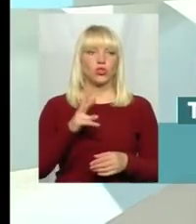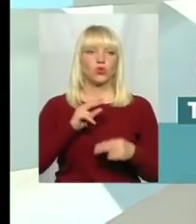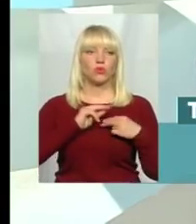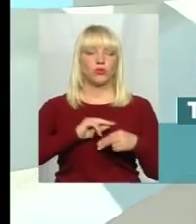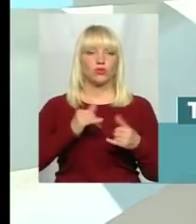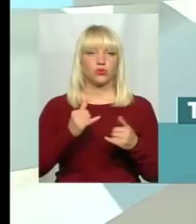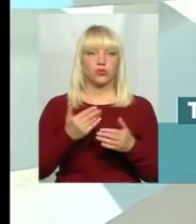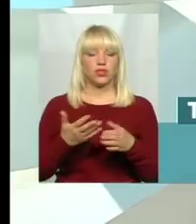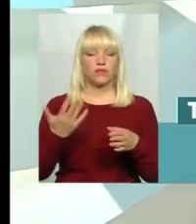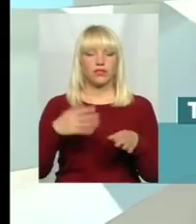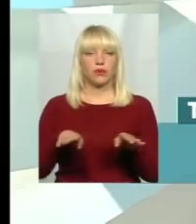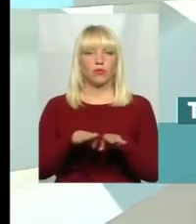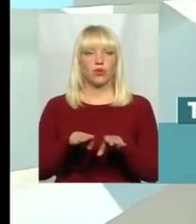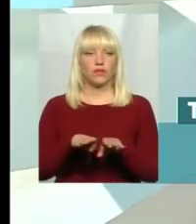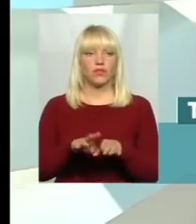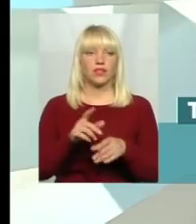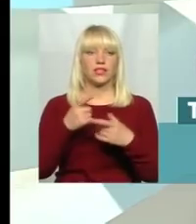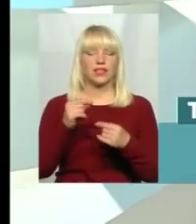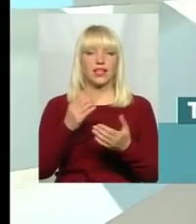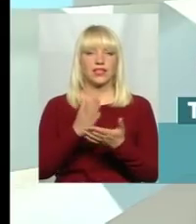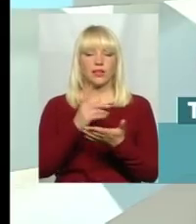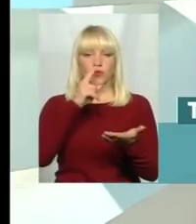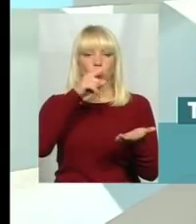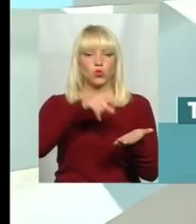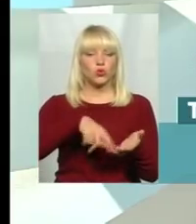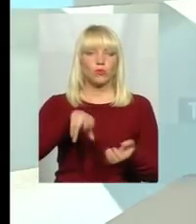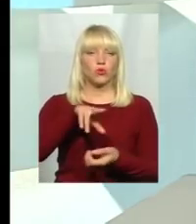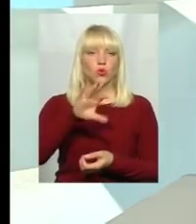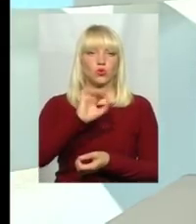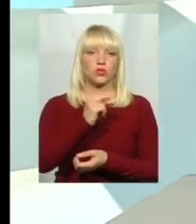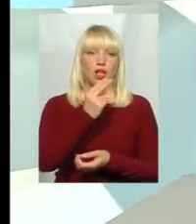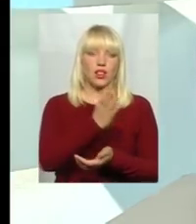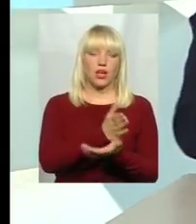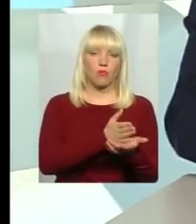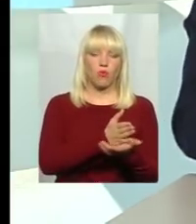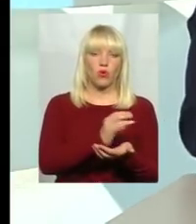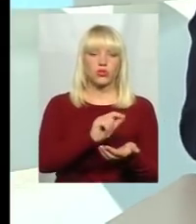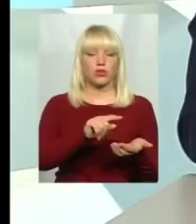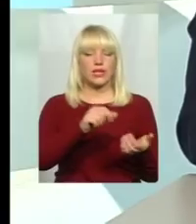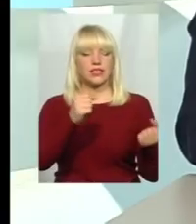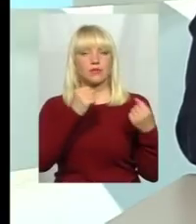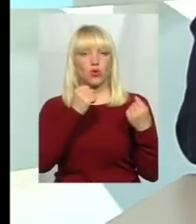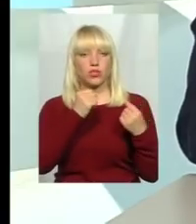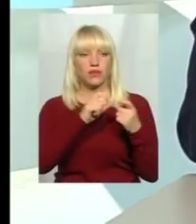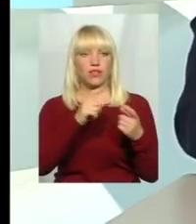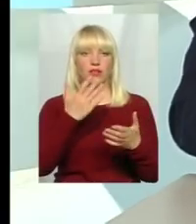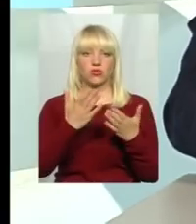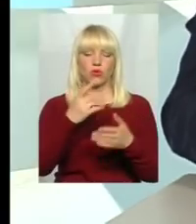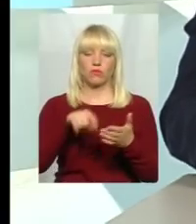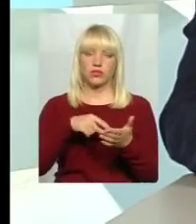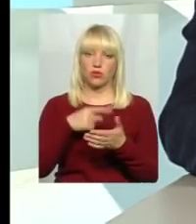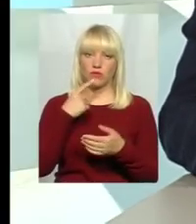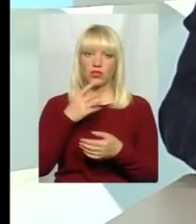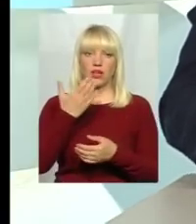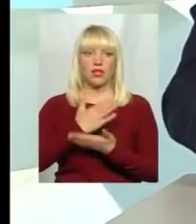доступ до тих самих спортивних закладів, культурних закладів, до соціальних послуг і так далі. Якщо взяти місто, в місті є гаряча вода, є